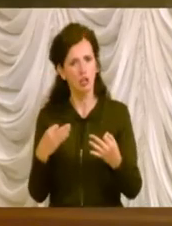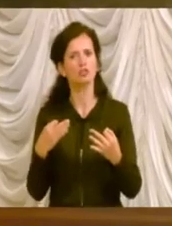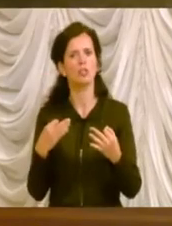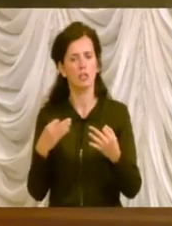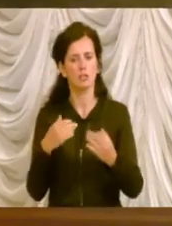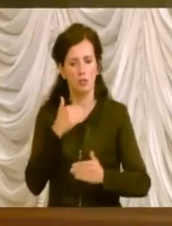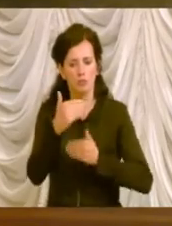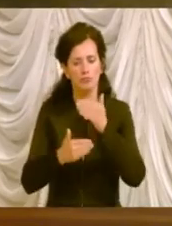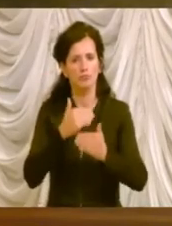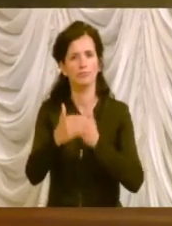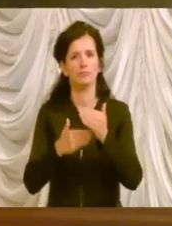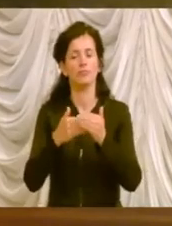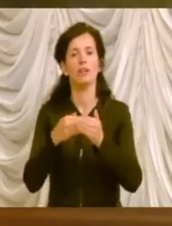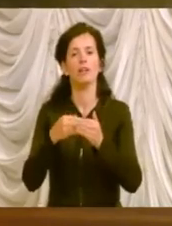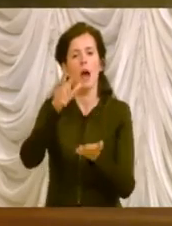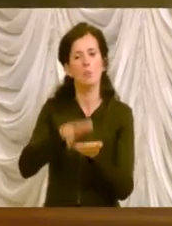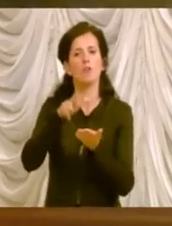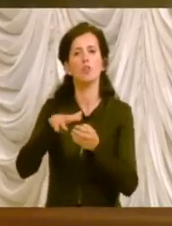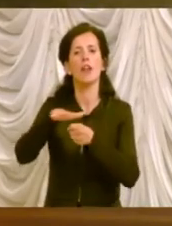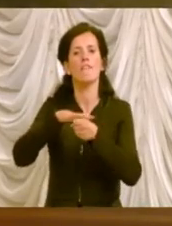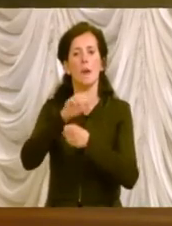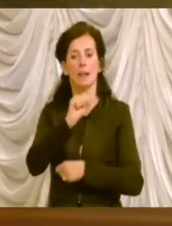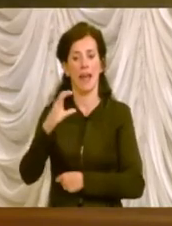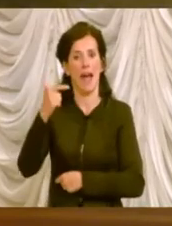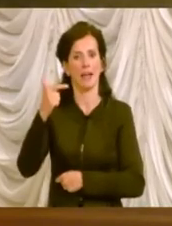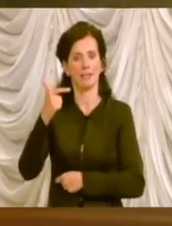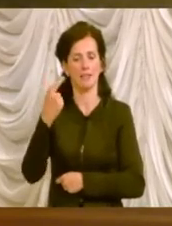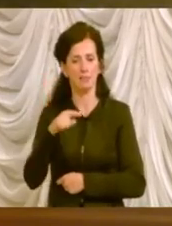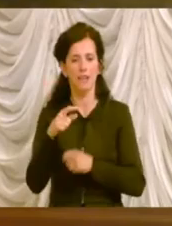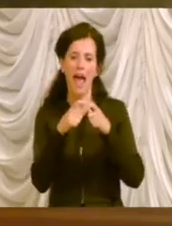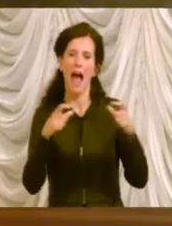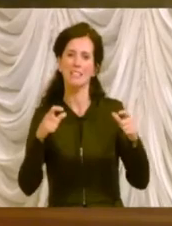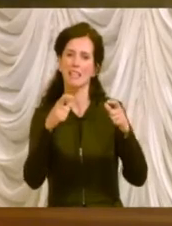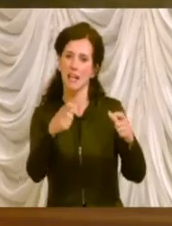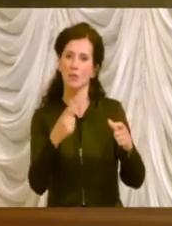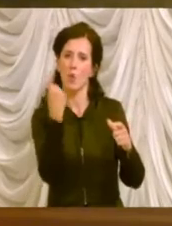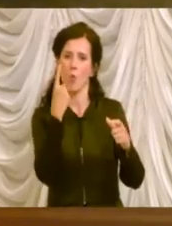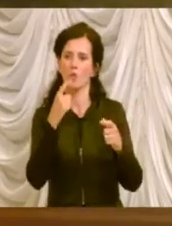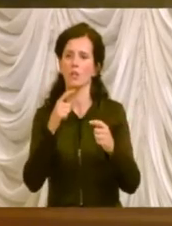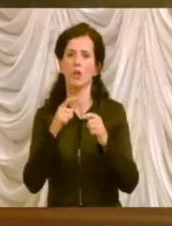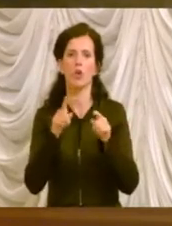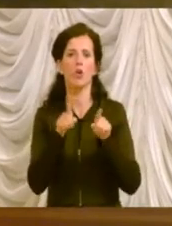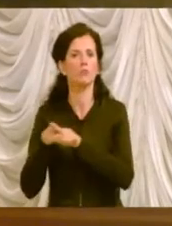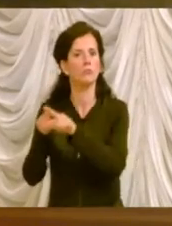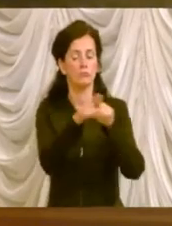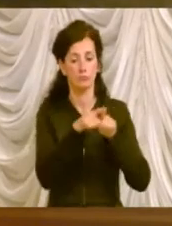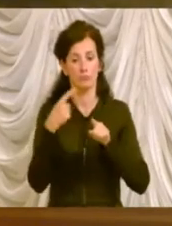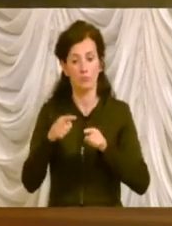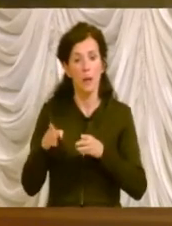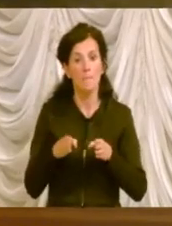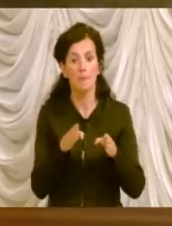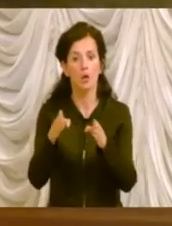far partire l'approvazione del Family Act nella parte dell'assegno unico universale attraverso un percorso parlamentare